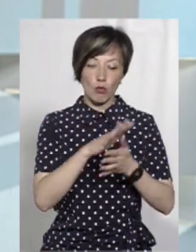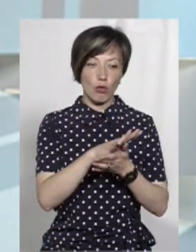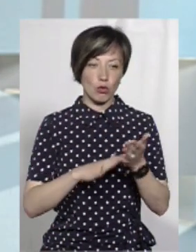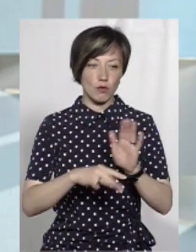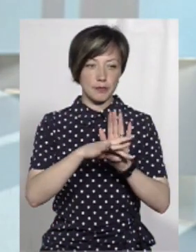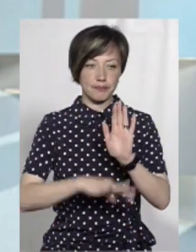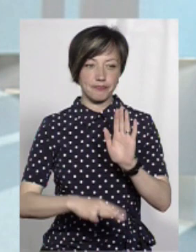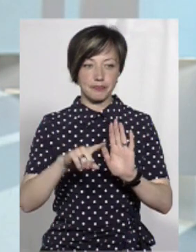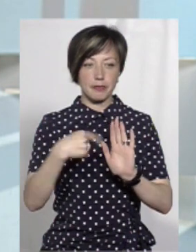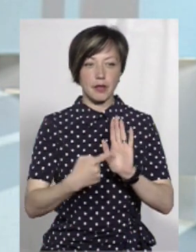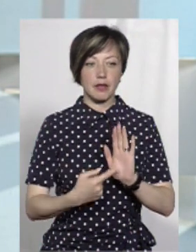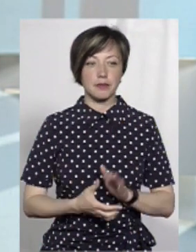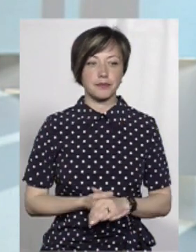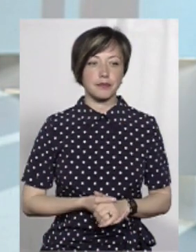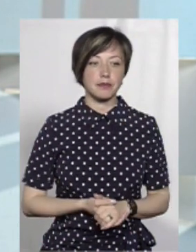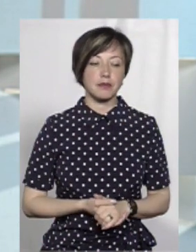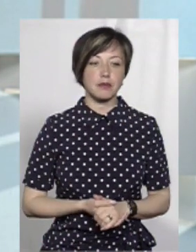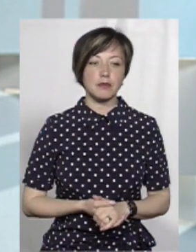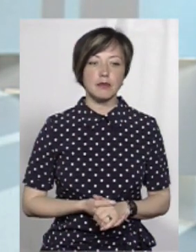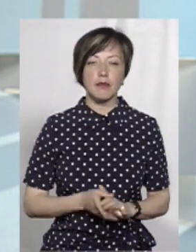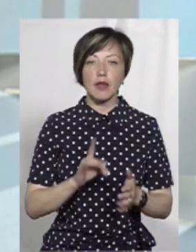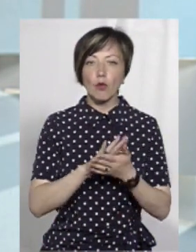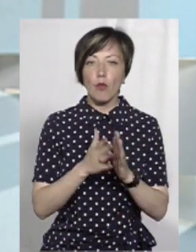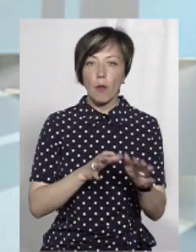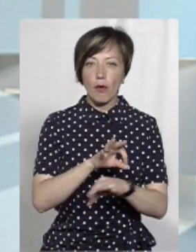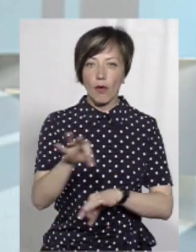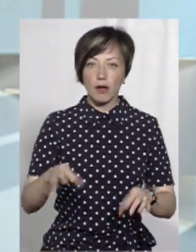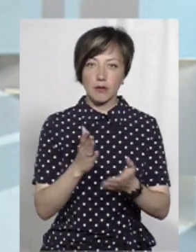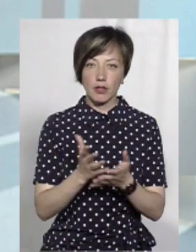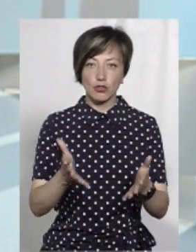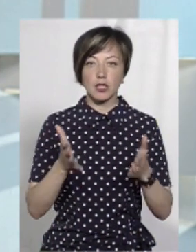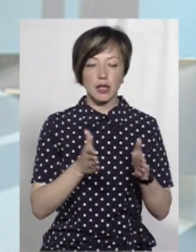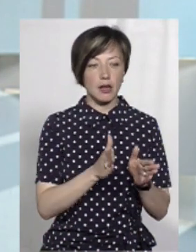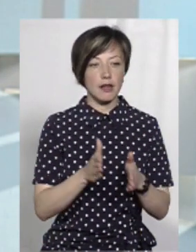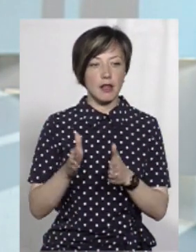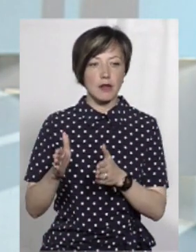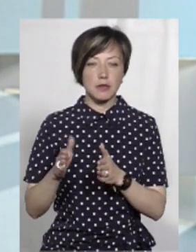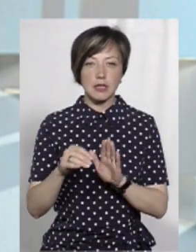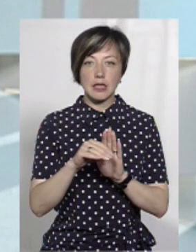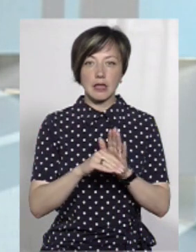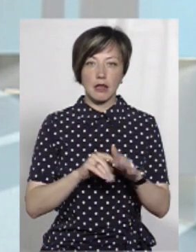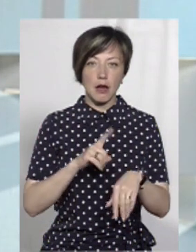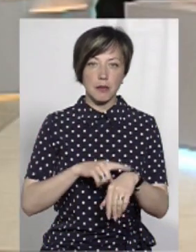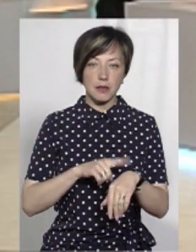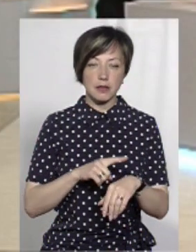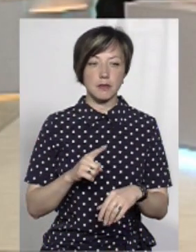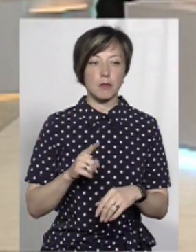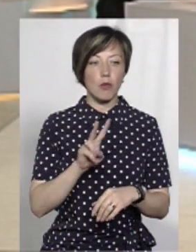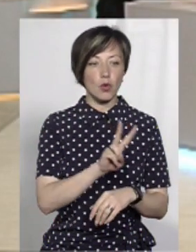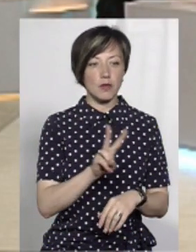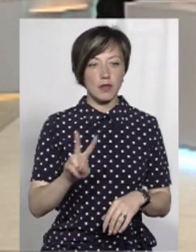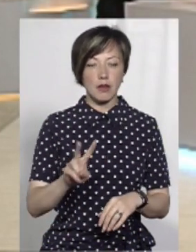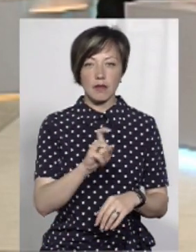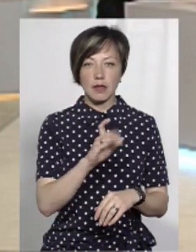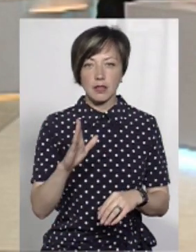продовжувати ставити свої питання у коментарях. За умовами проєкту маємо чіткий регламент і таймінг. Пане Вадиме, по дві